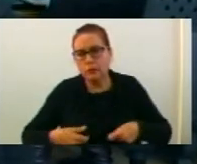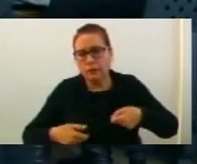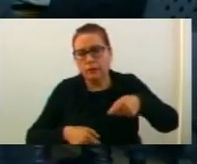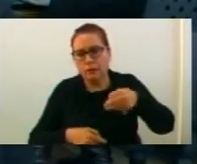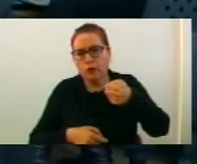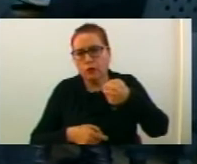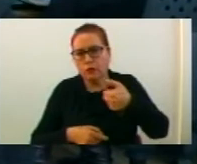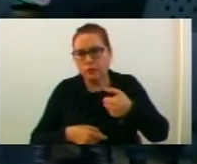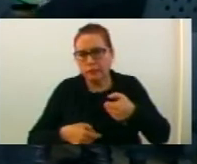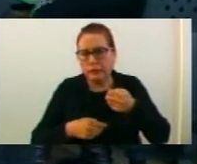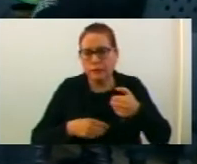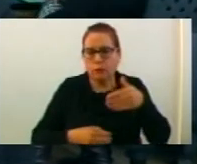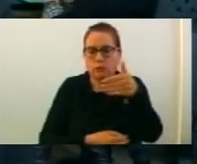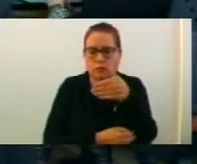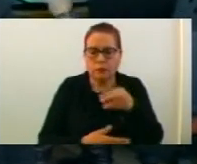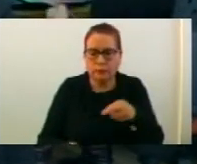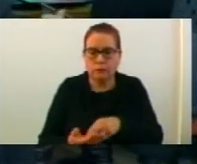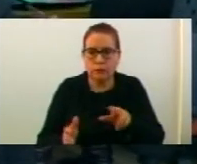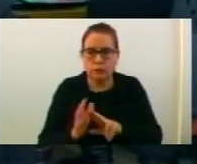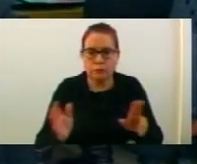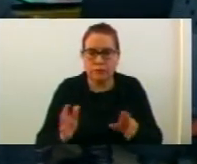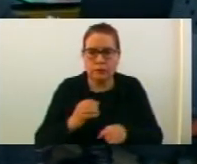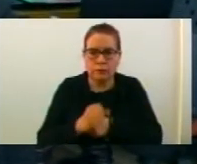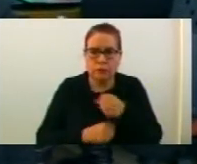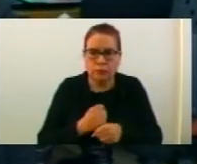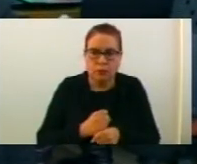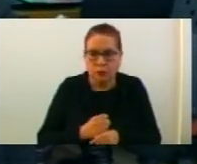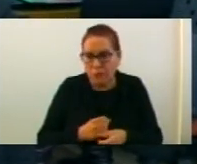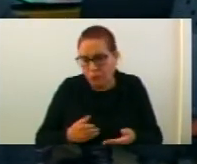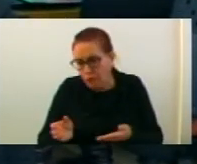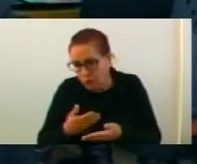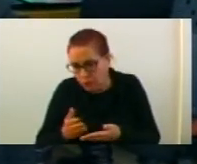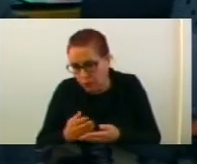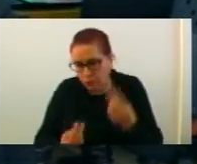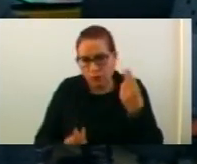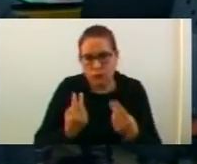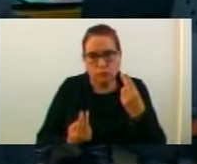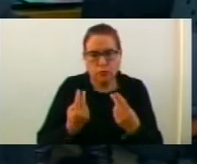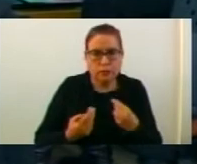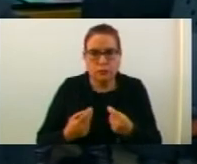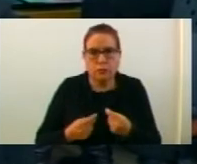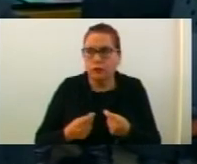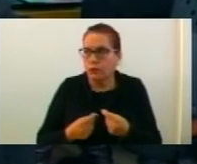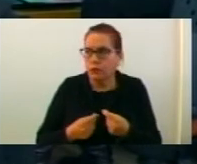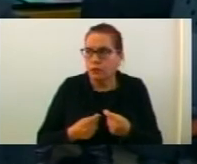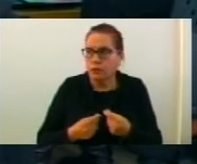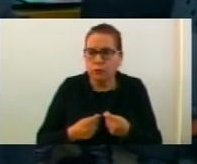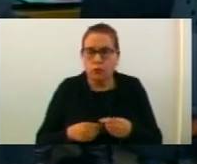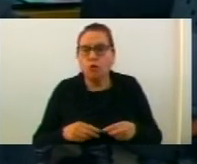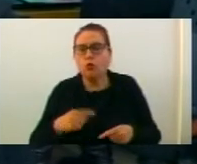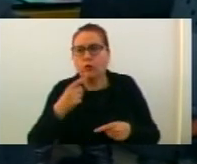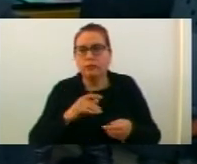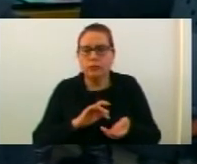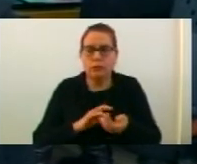систем во струмица за 2018 година. По разгледување и обемна дискусија, по горе наведената